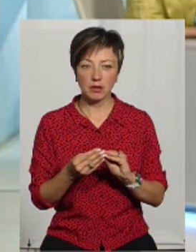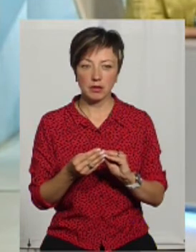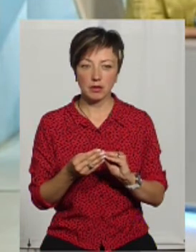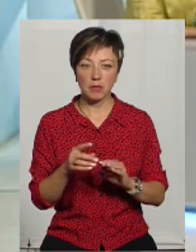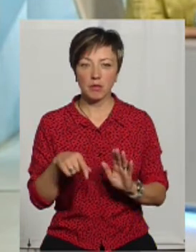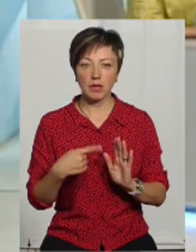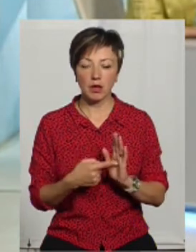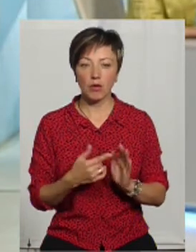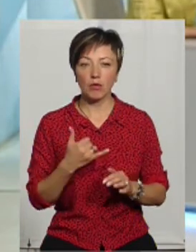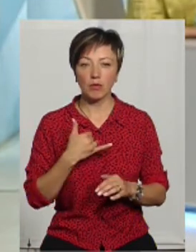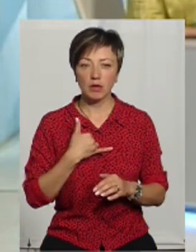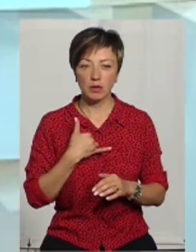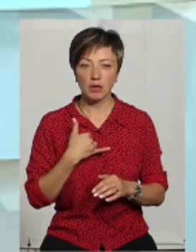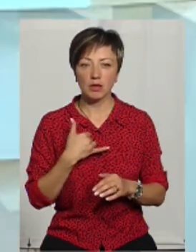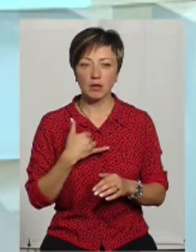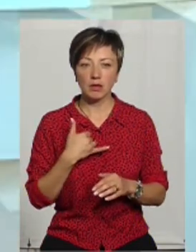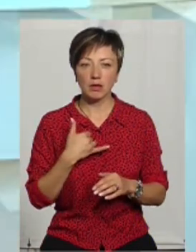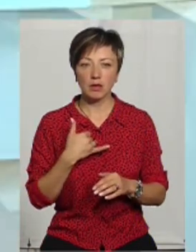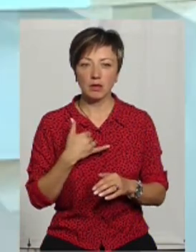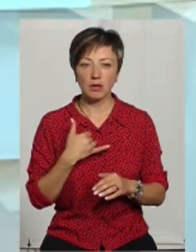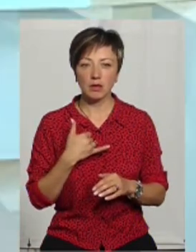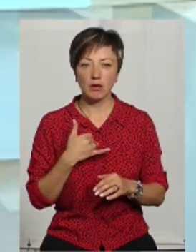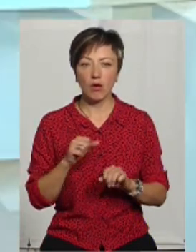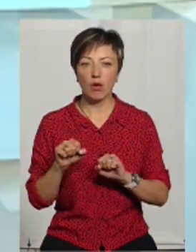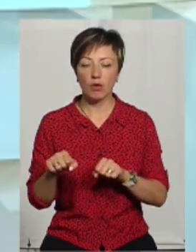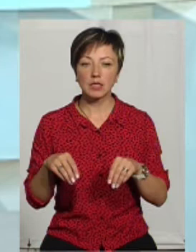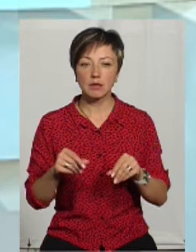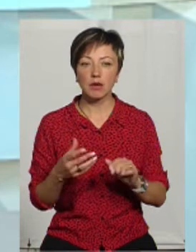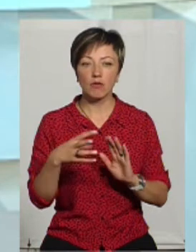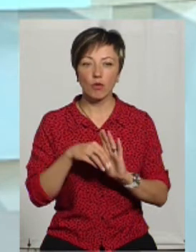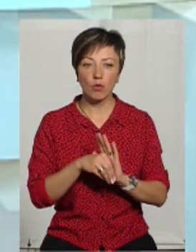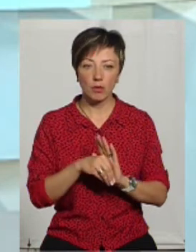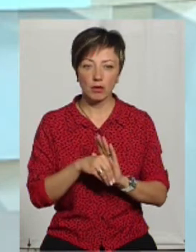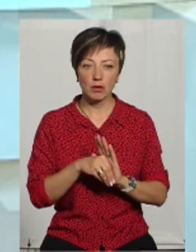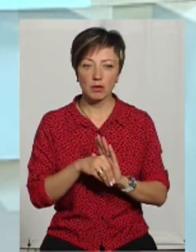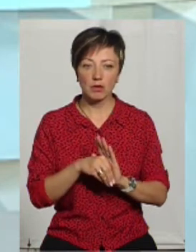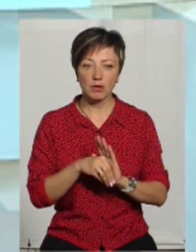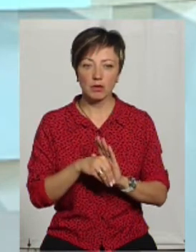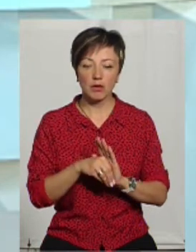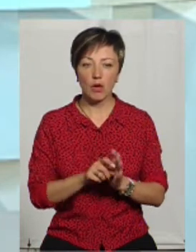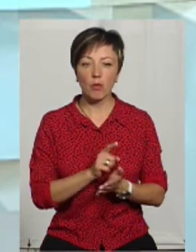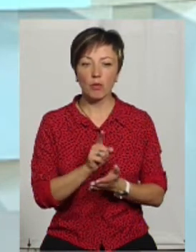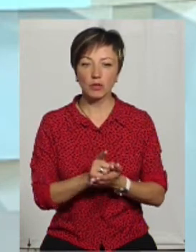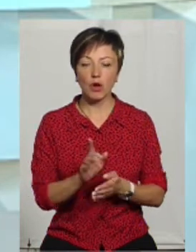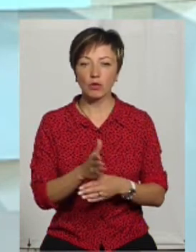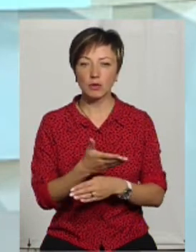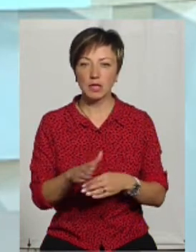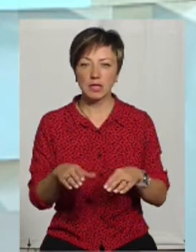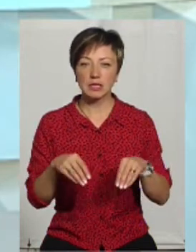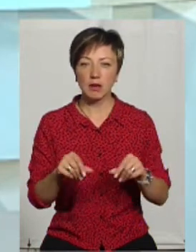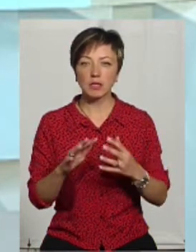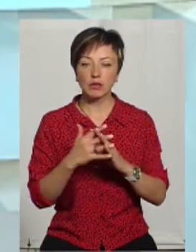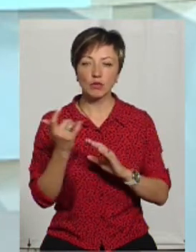проблемними питаннями? У мене посада начальник управління землеустрій та охорони земель. В які входять обов'язки розпорядження землями